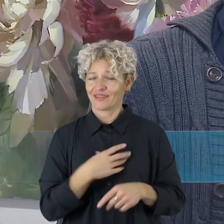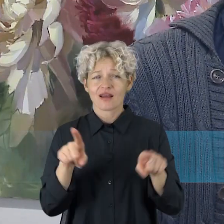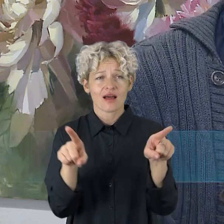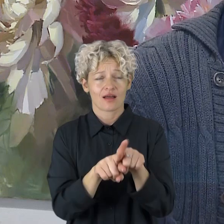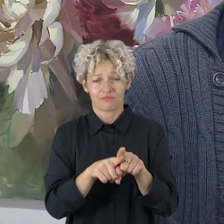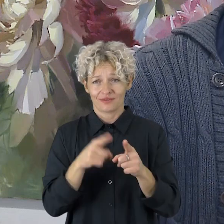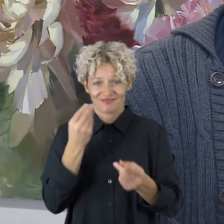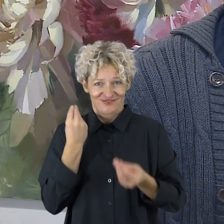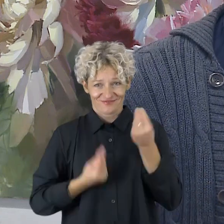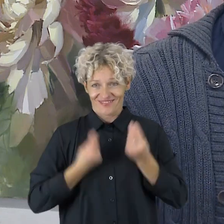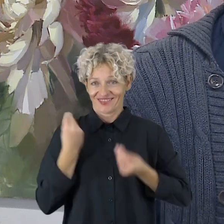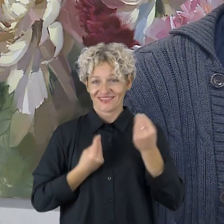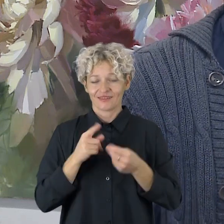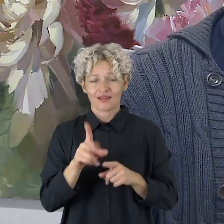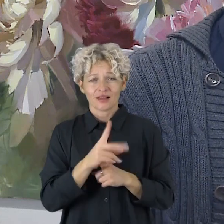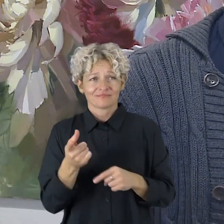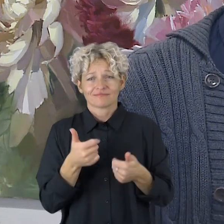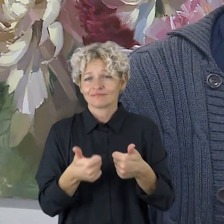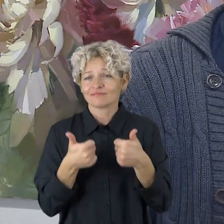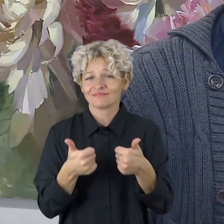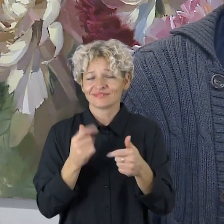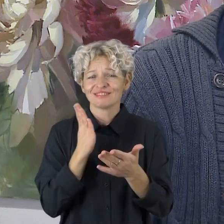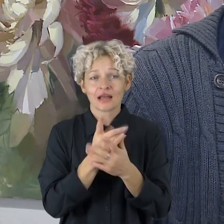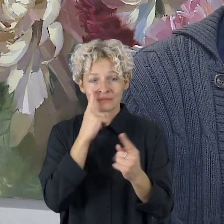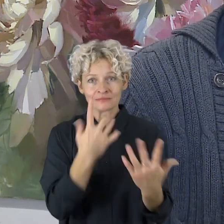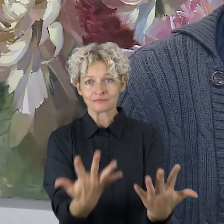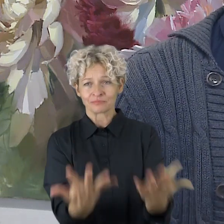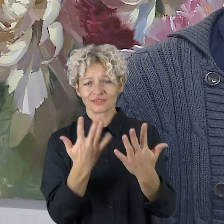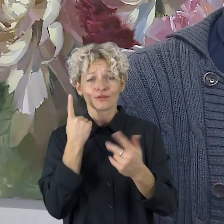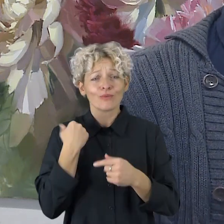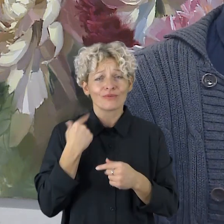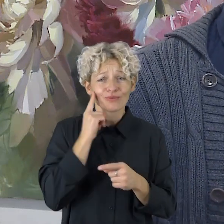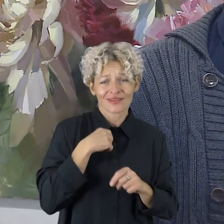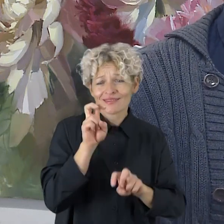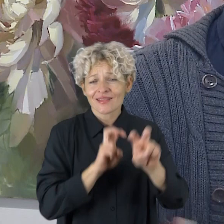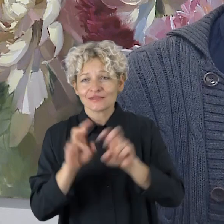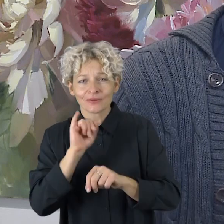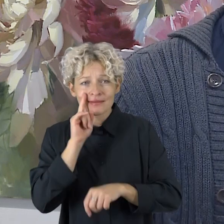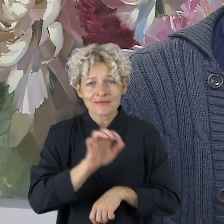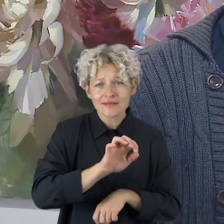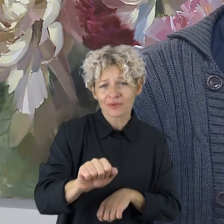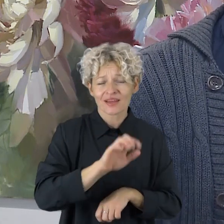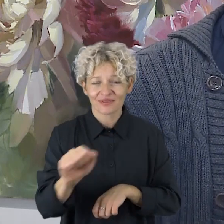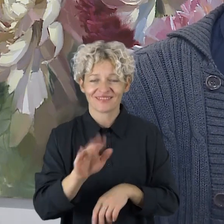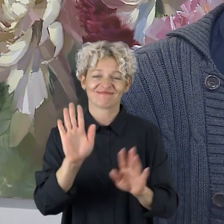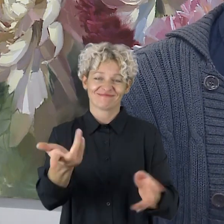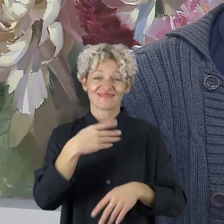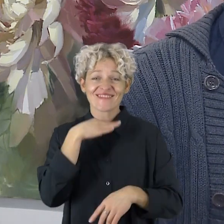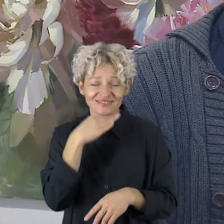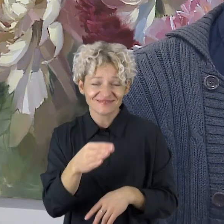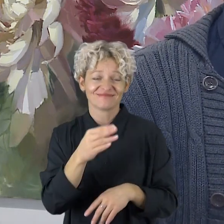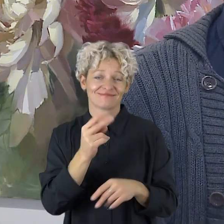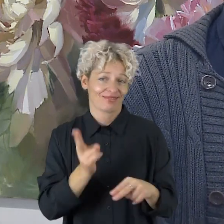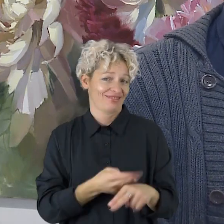labai imponuoja ir aš ten vaikausi tos šviesos. Aišku, nesigauna taip, kaip noriu, kad